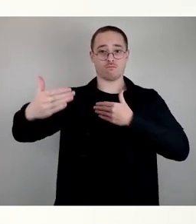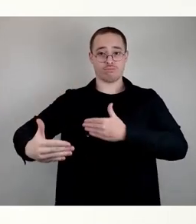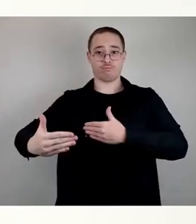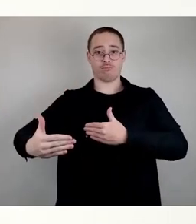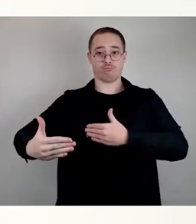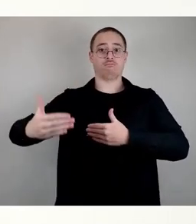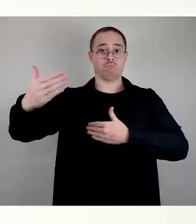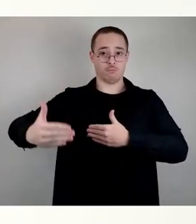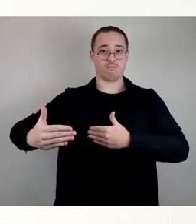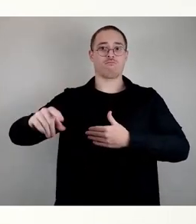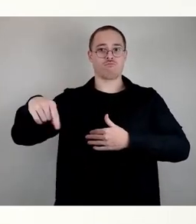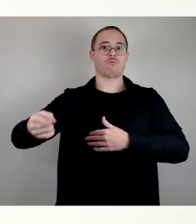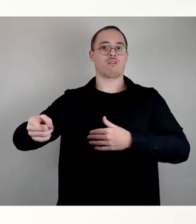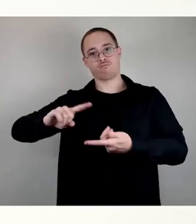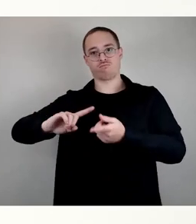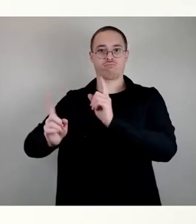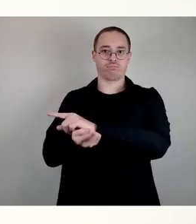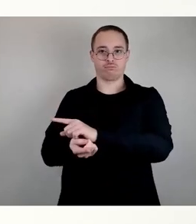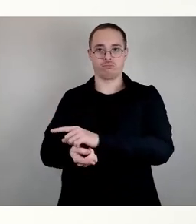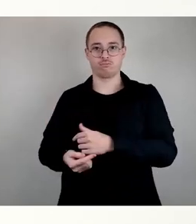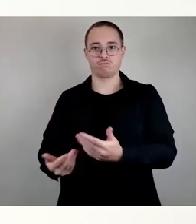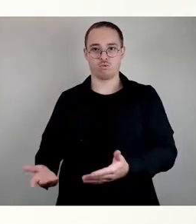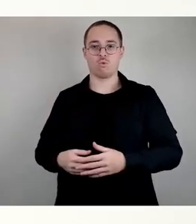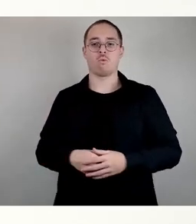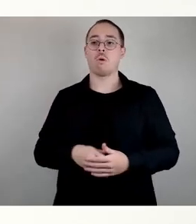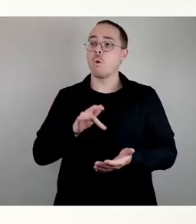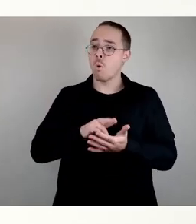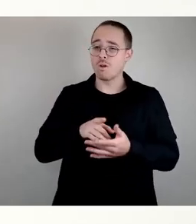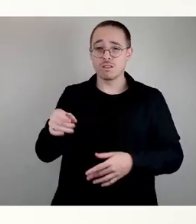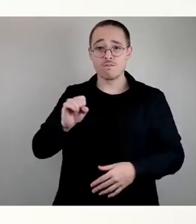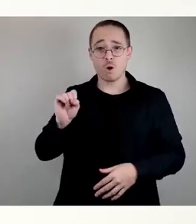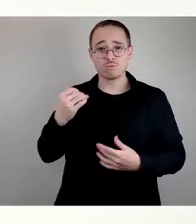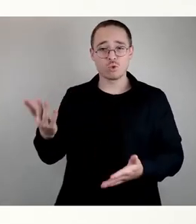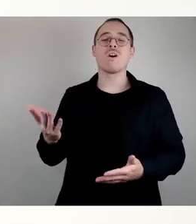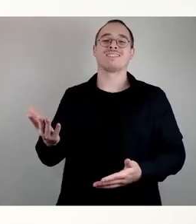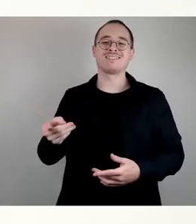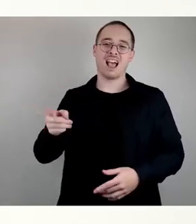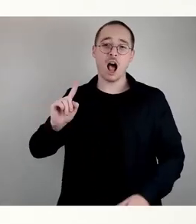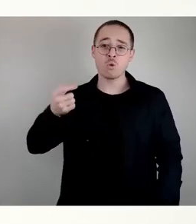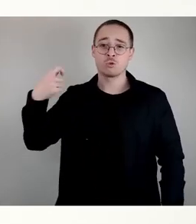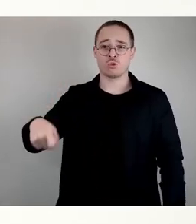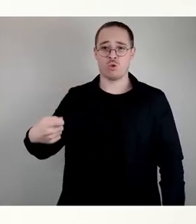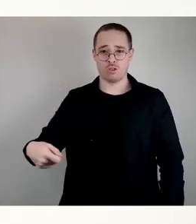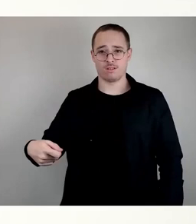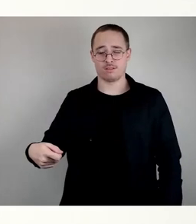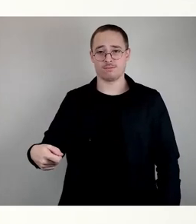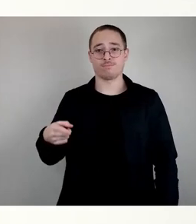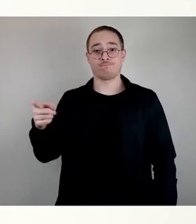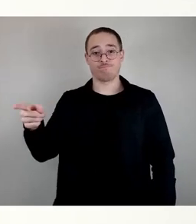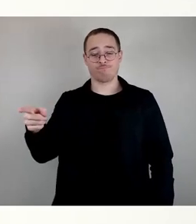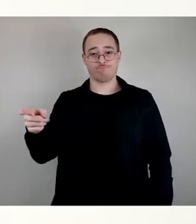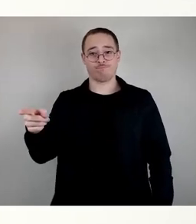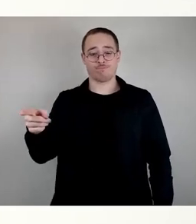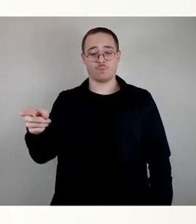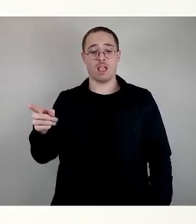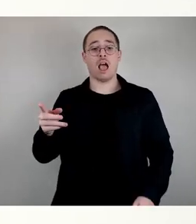Insbesondere auch deshalb, weil das sehr teure Kapazitäten sind. Mit dem Objekt Alexander Herzenstraße 64 haben wir